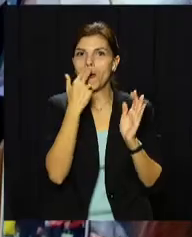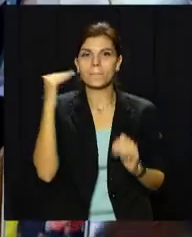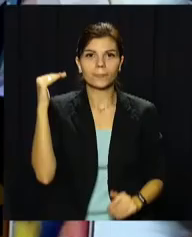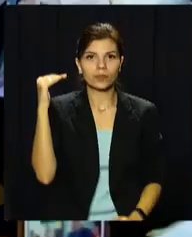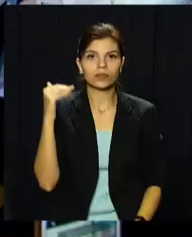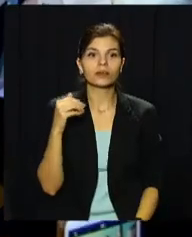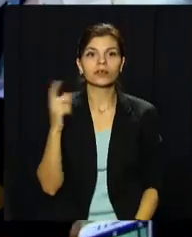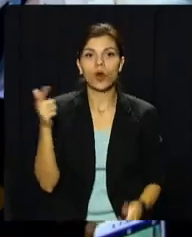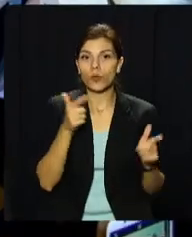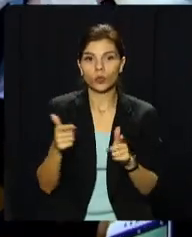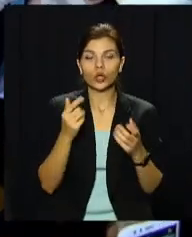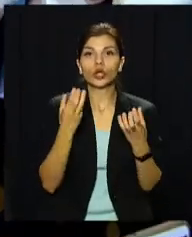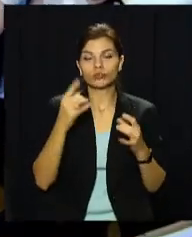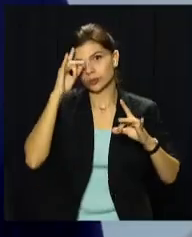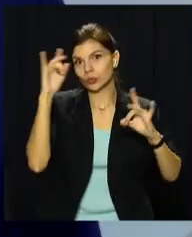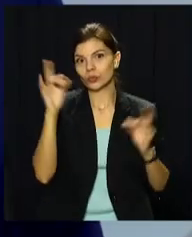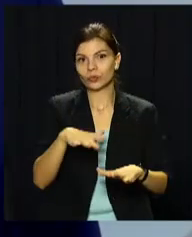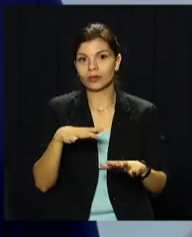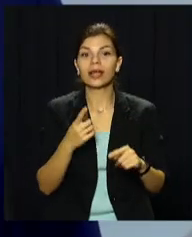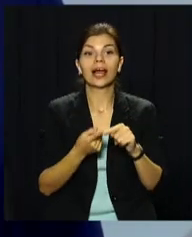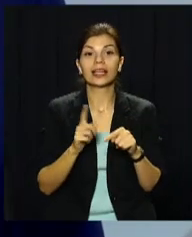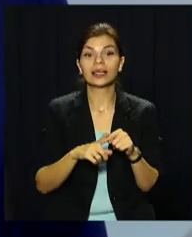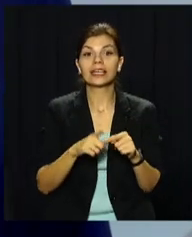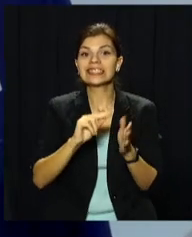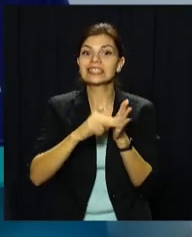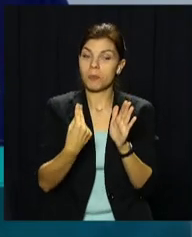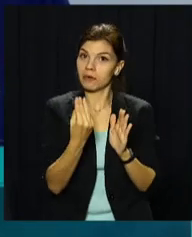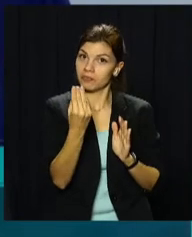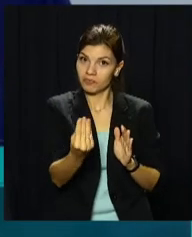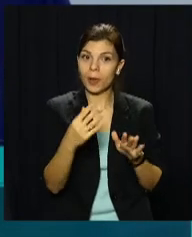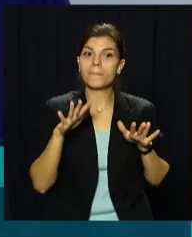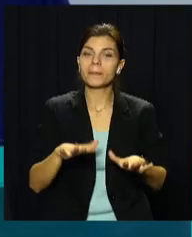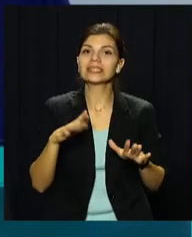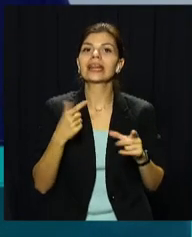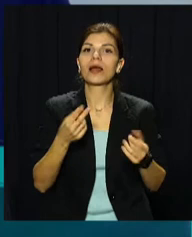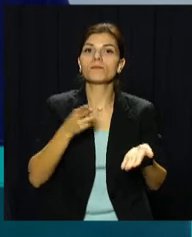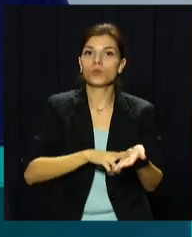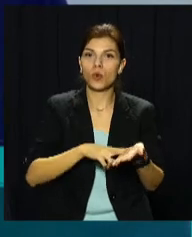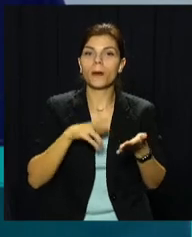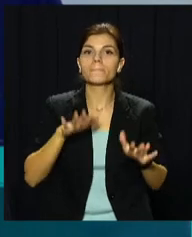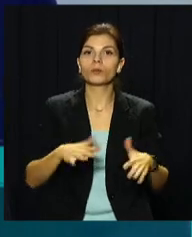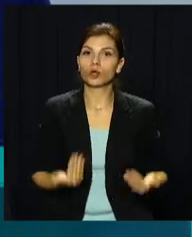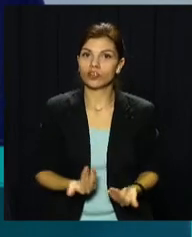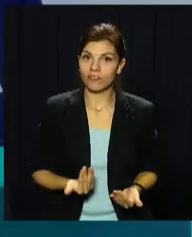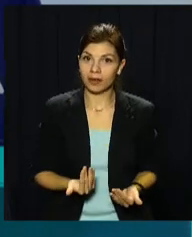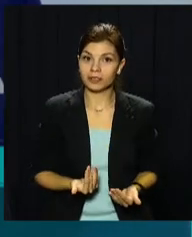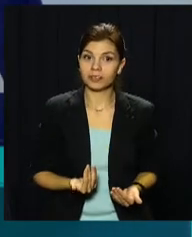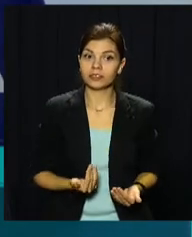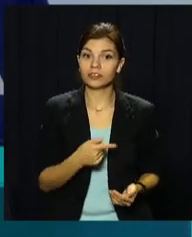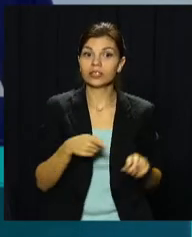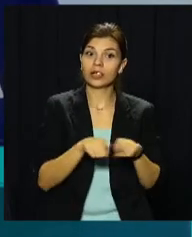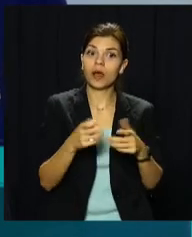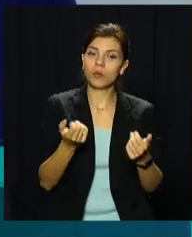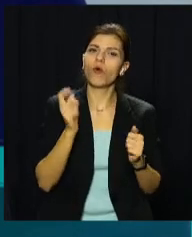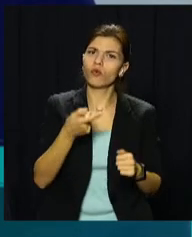Цього разу ЦНАП підготував ще й сюрприз. Це справка з міста регістрації міста проживання. Тобто так вони повинні,